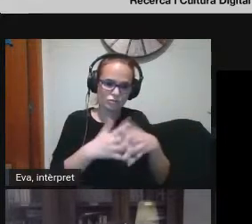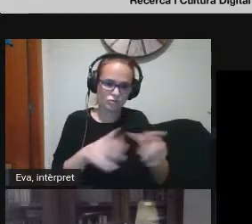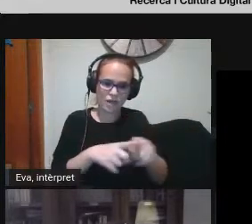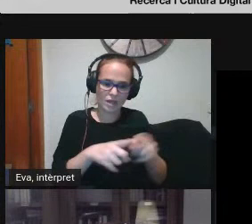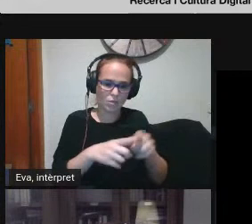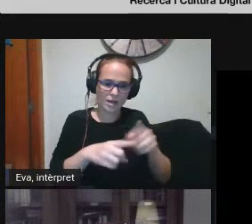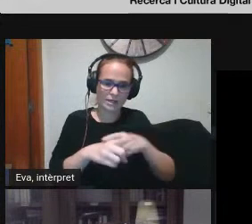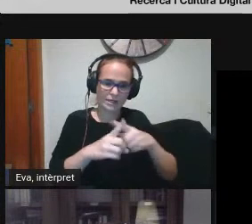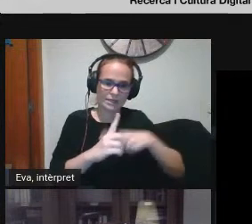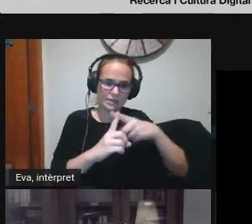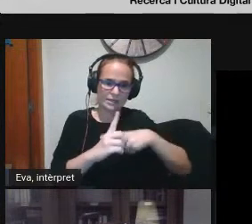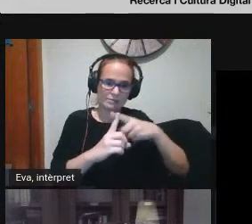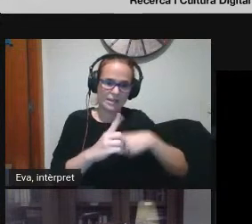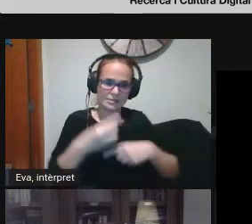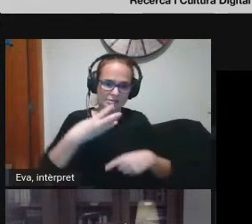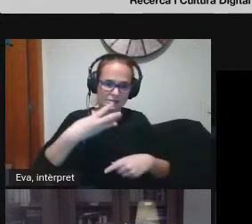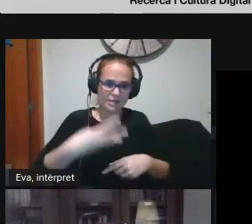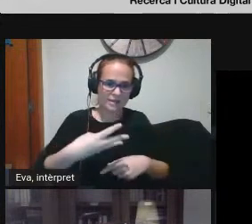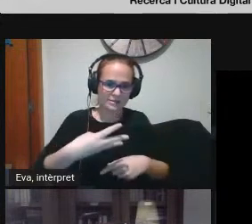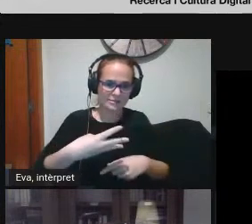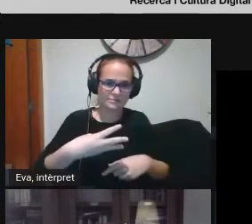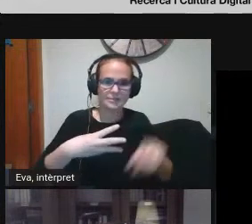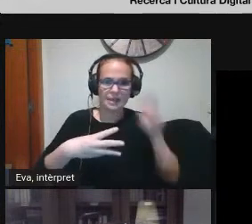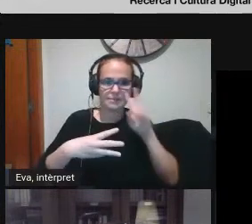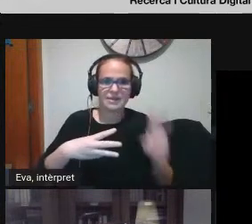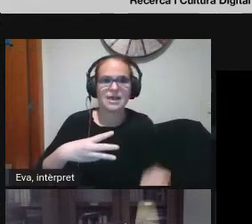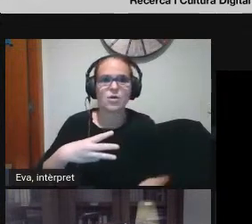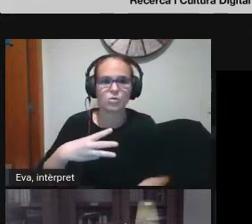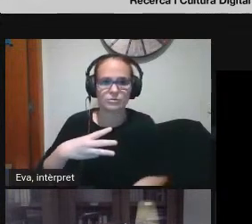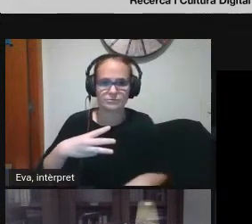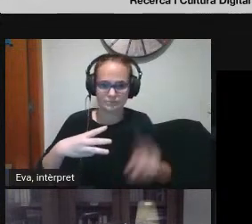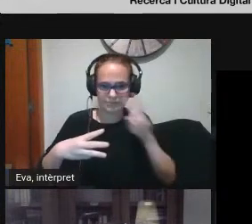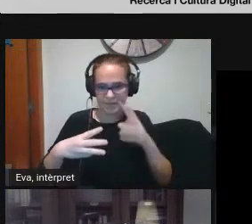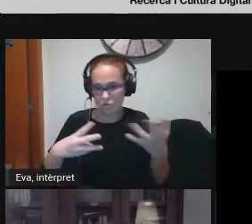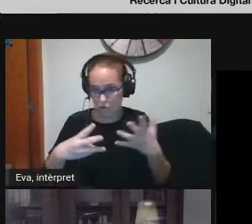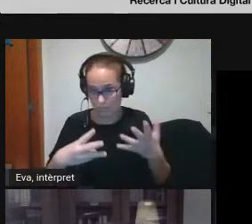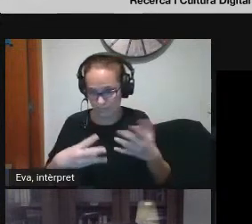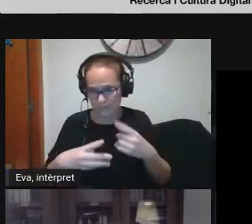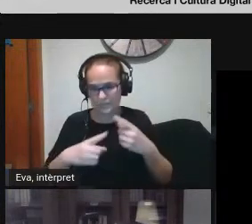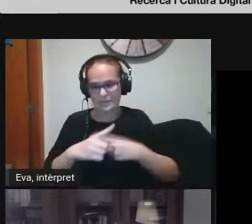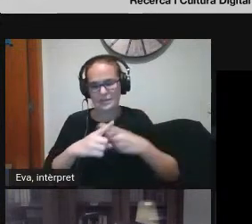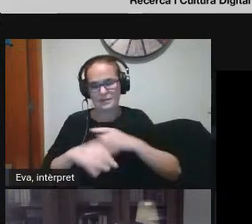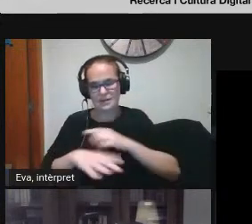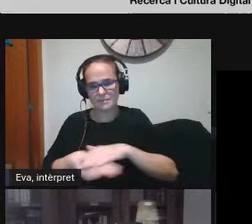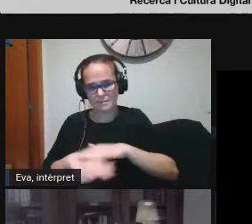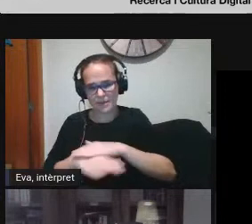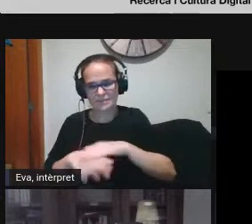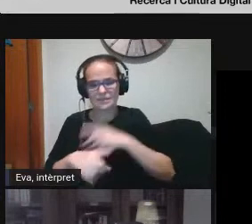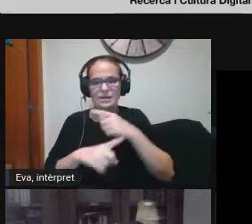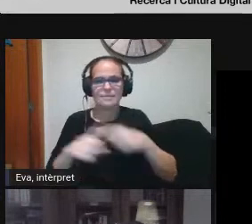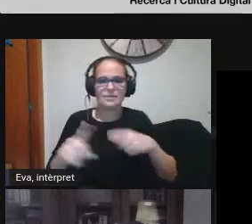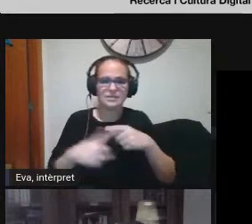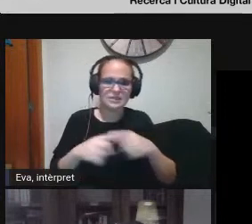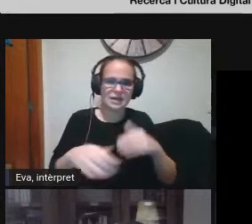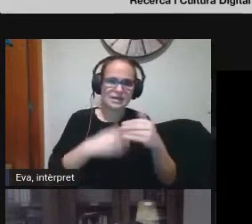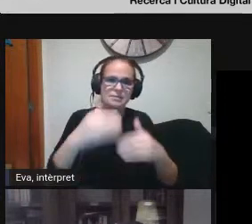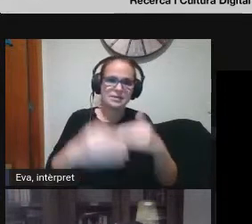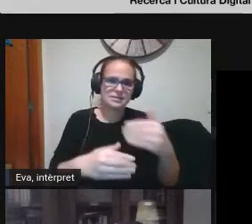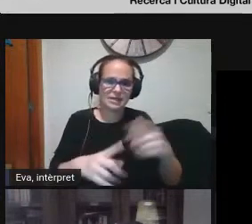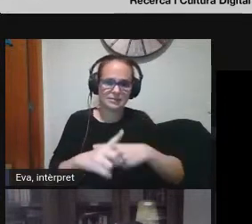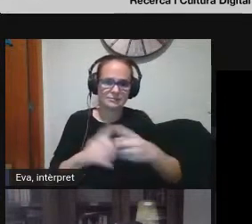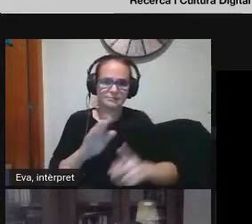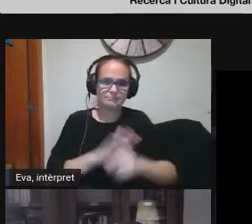nivells per tant ja podeu anar veient cap a un baix nivell bàsic mitjà i avançat i